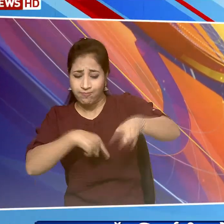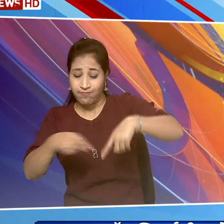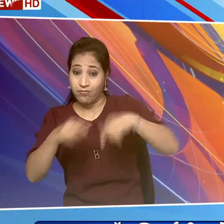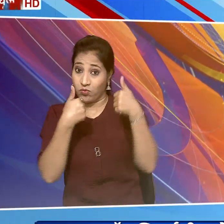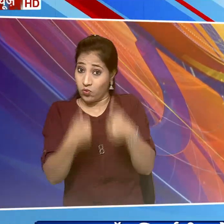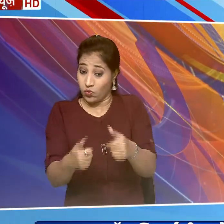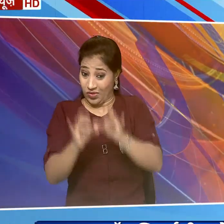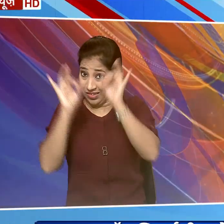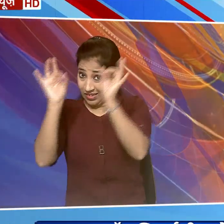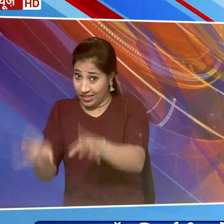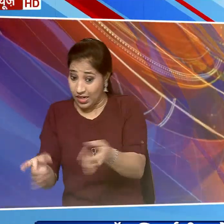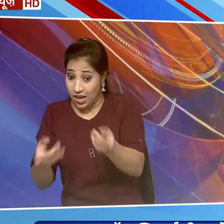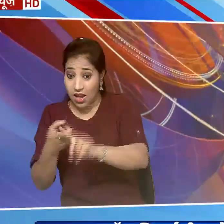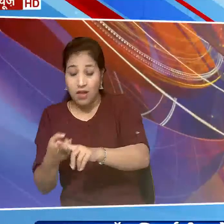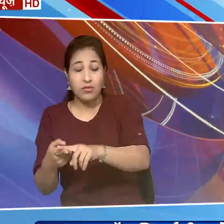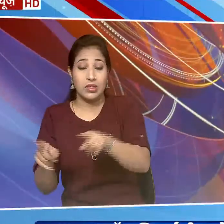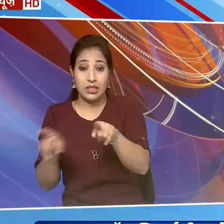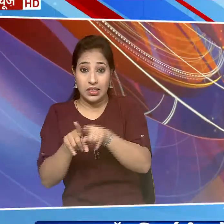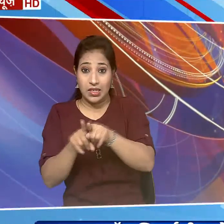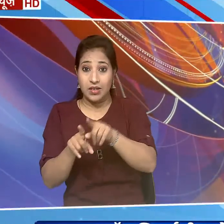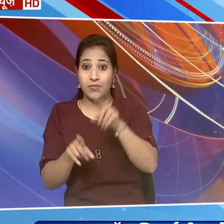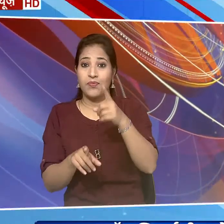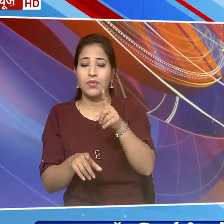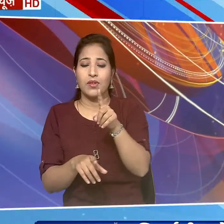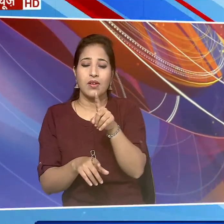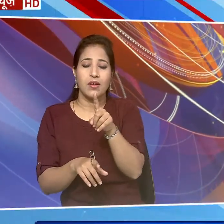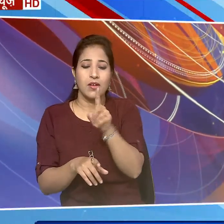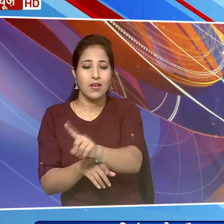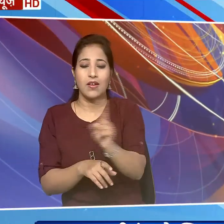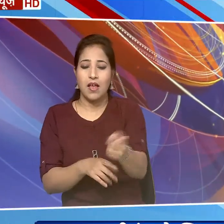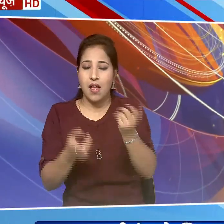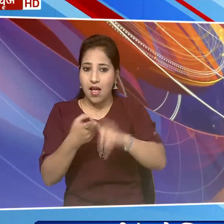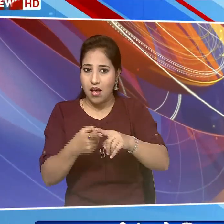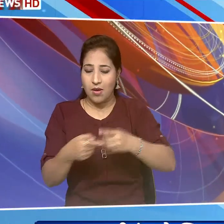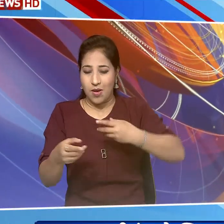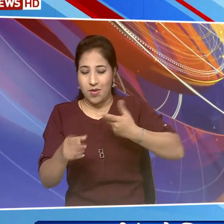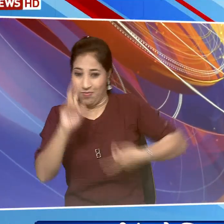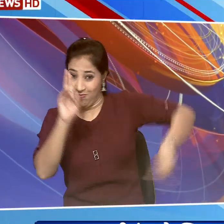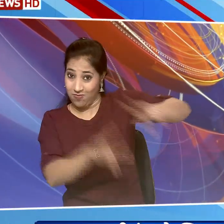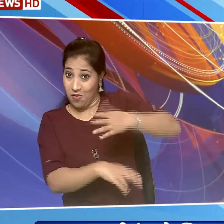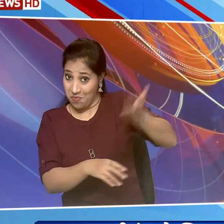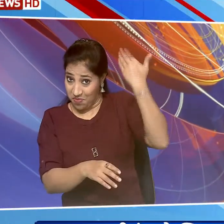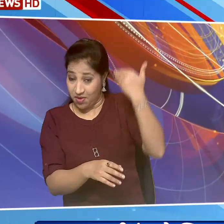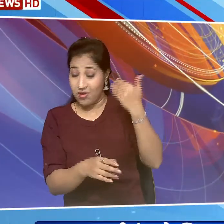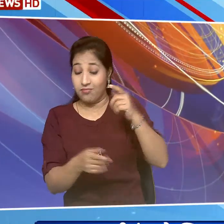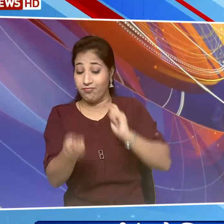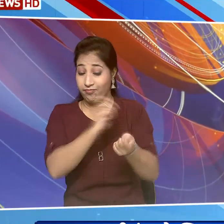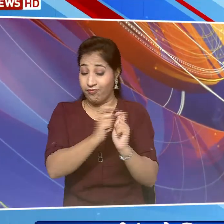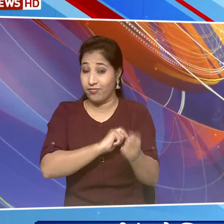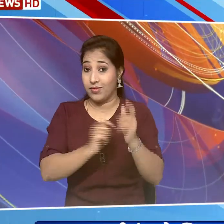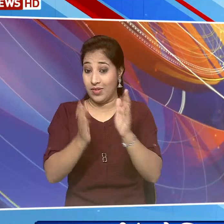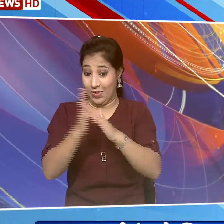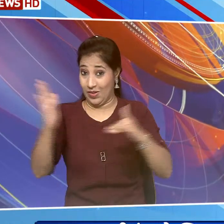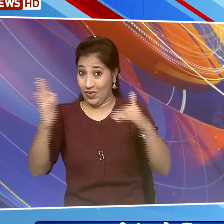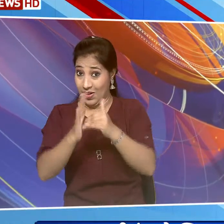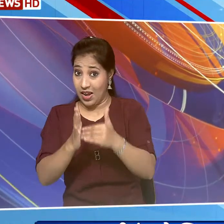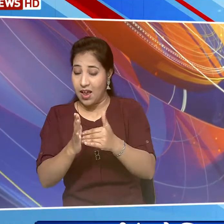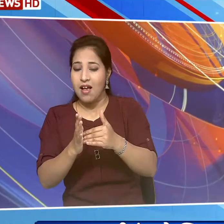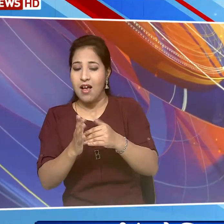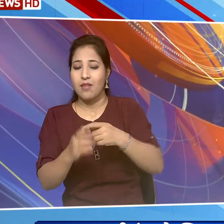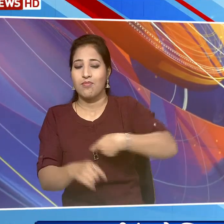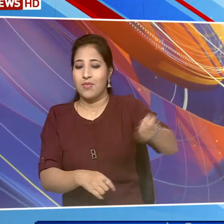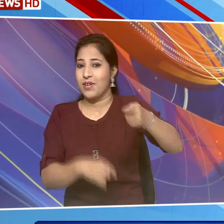श्रिलंका के खलाफ उसी प्लेइंग 11 के साथ मैदान पर उतरेंगे जो पिछले मैच में न्यूजिलन्ड के खलाफ